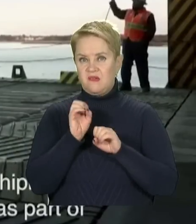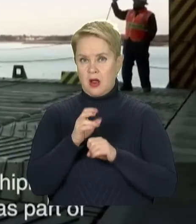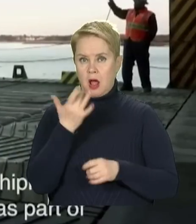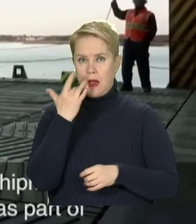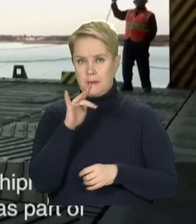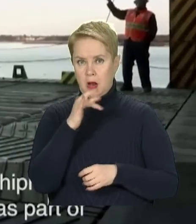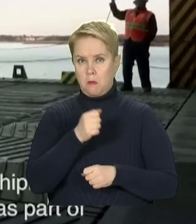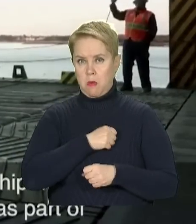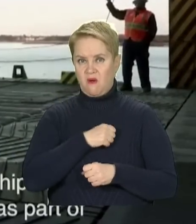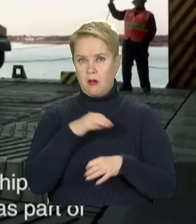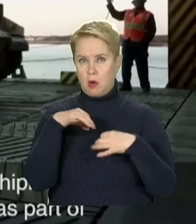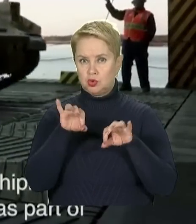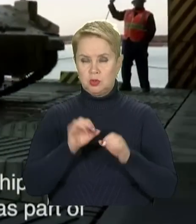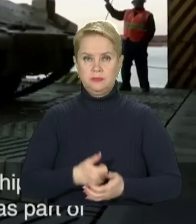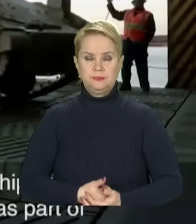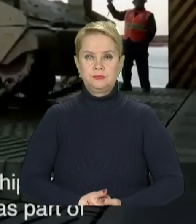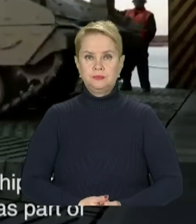американських бойових машин.